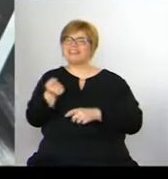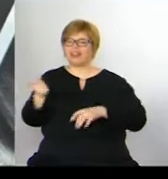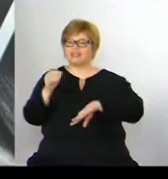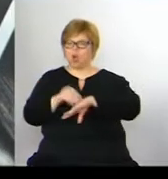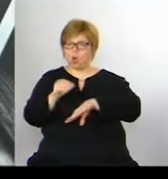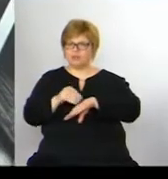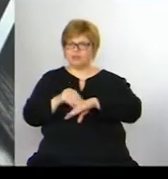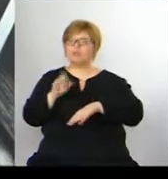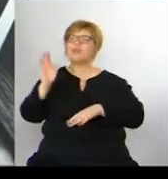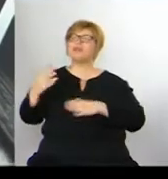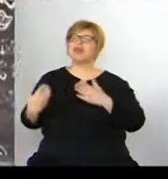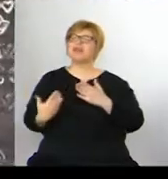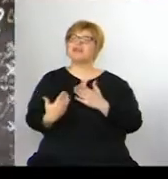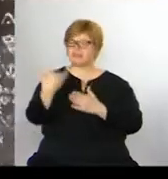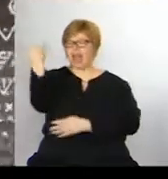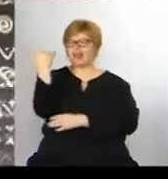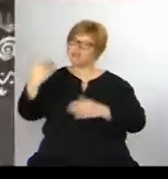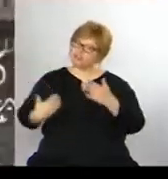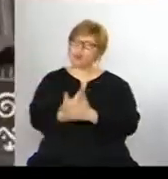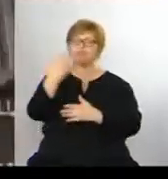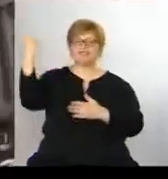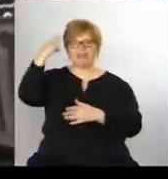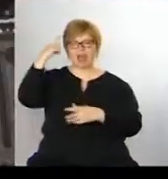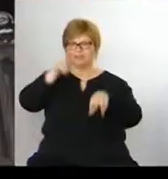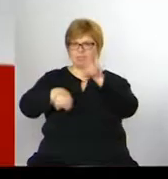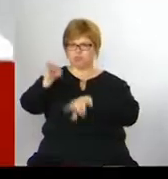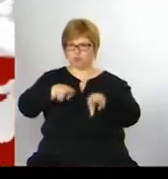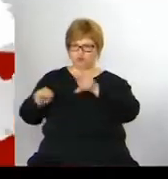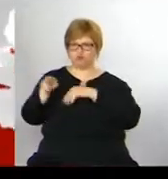nového znalackého posudku. Lucia Ďuračová, RTVS.